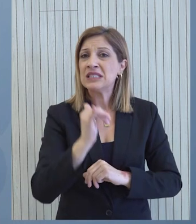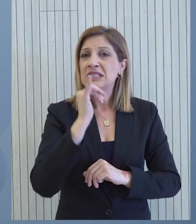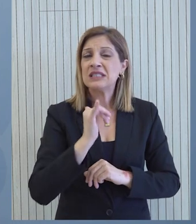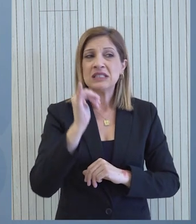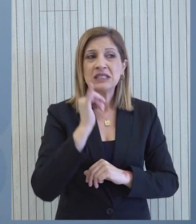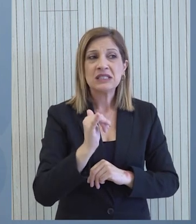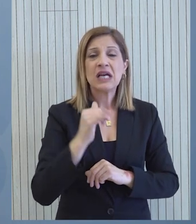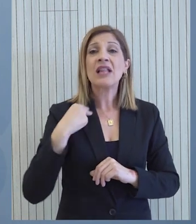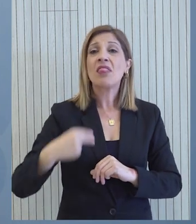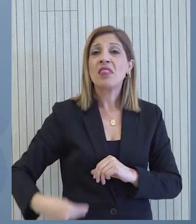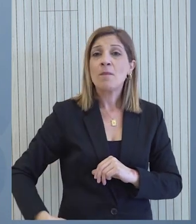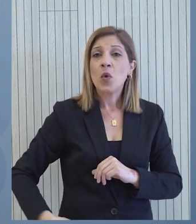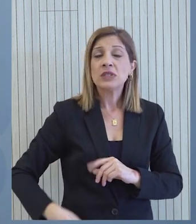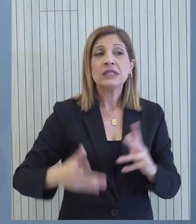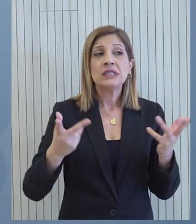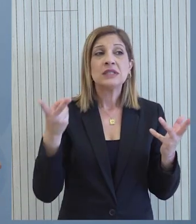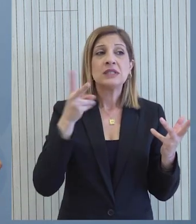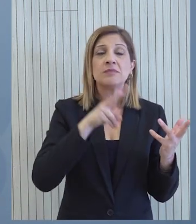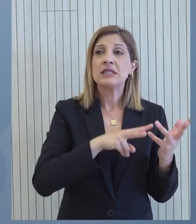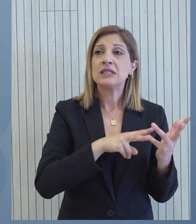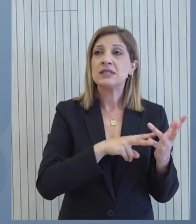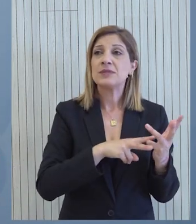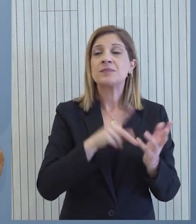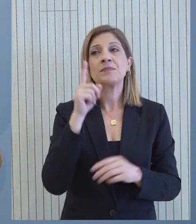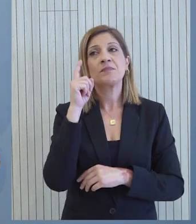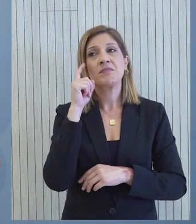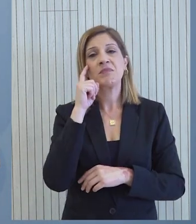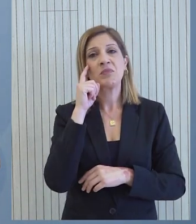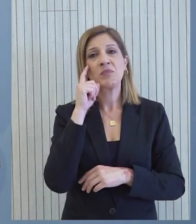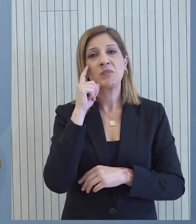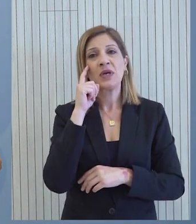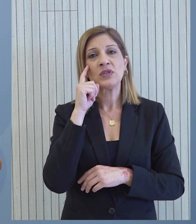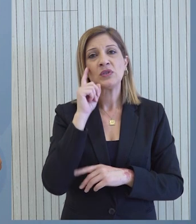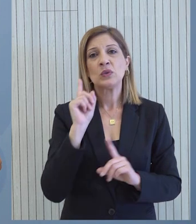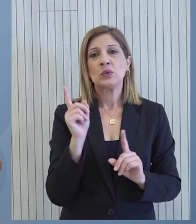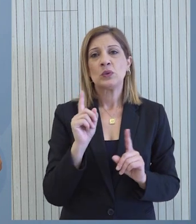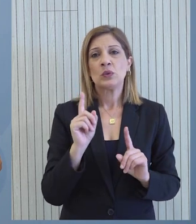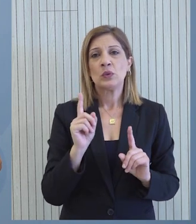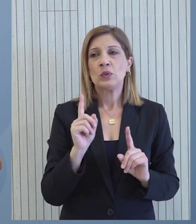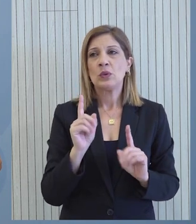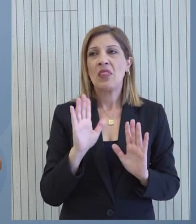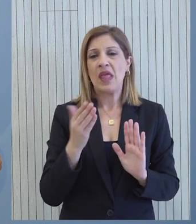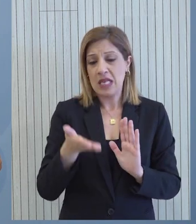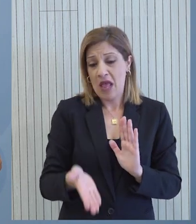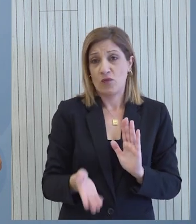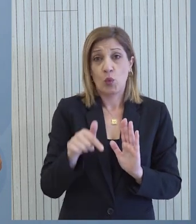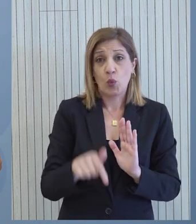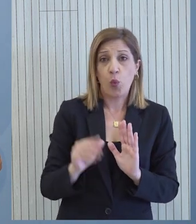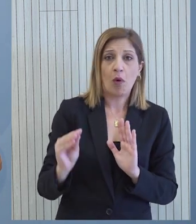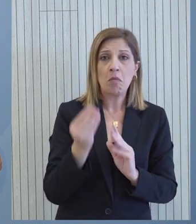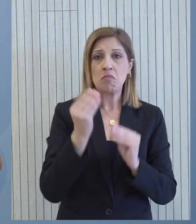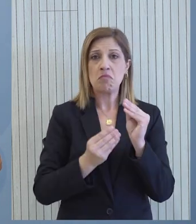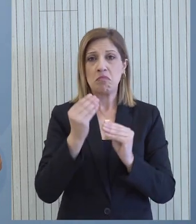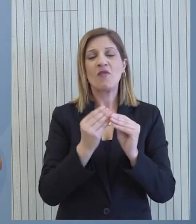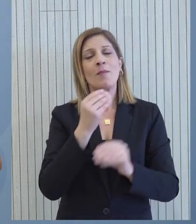τα έργα τα δημόσια Νομίζω ότι αυτό δεν είναι ένα πρόσφατο φαινόμενο δυστυχό για την